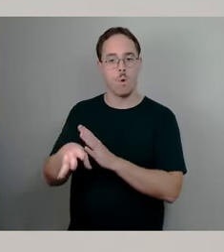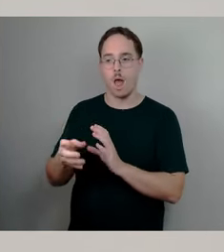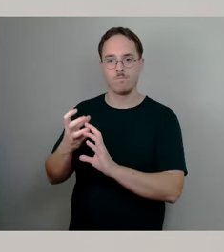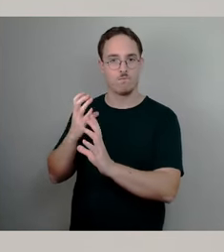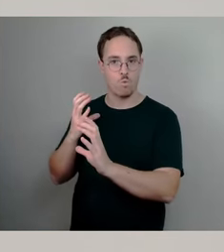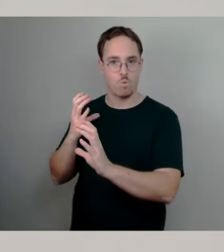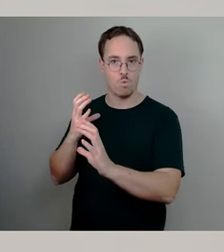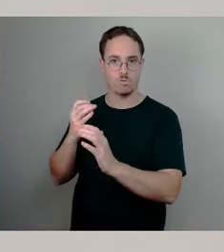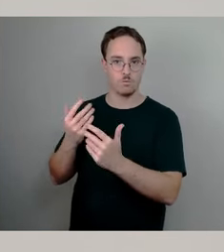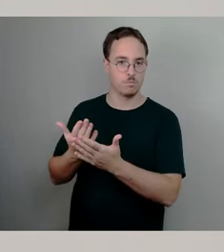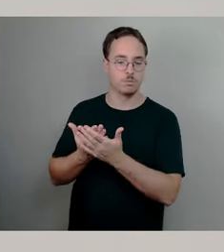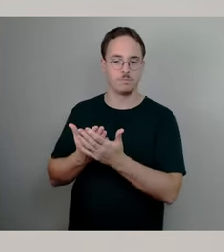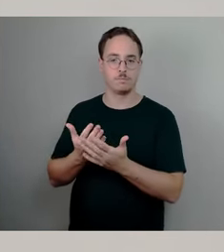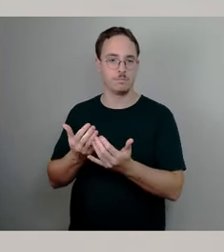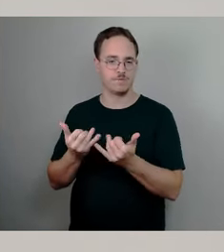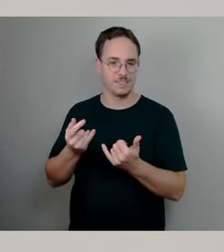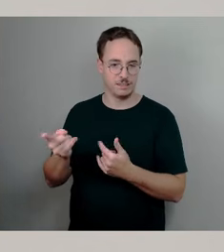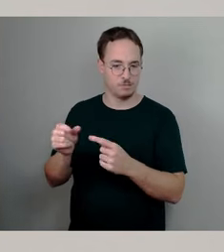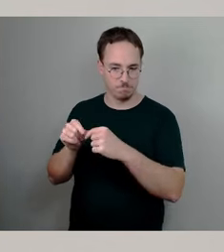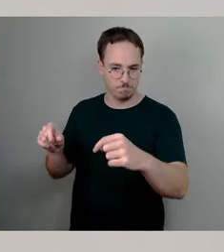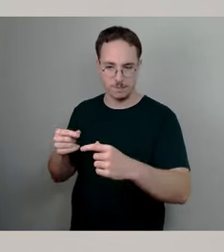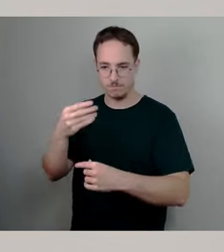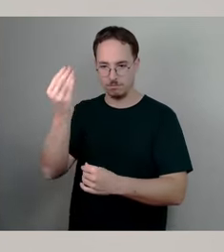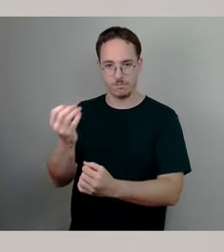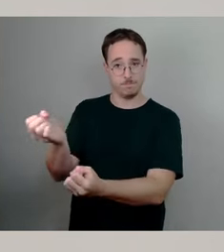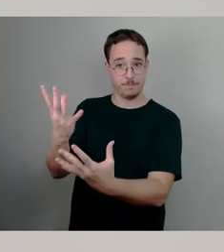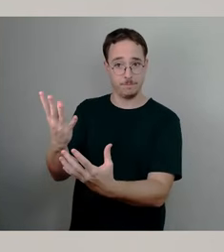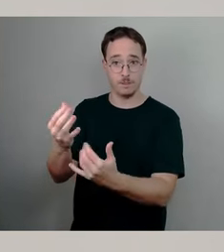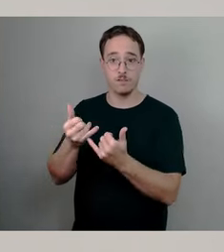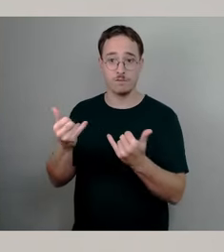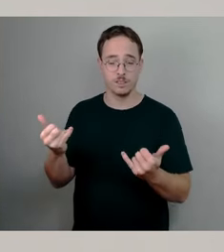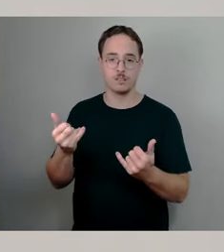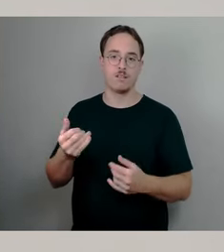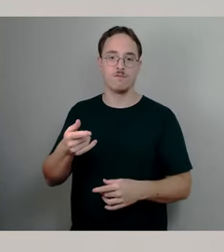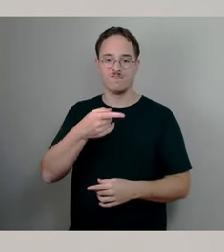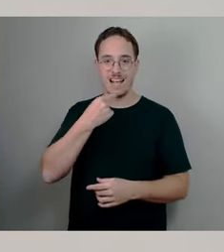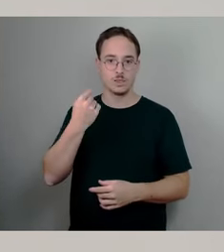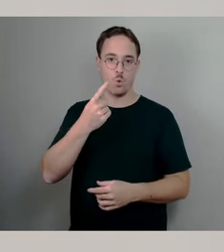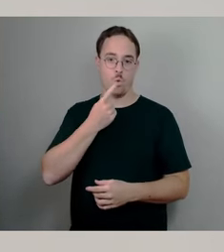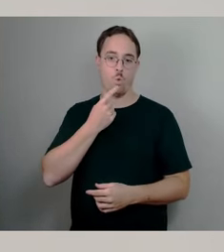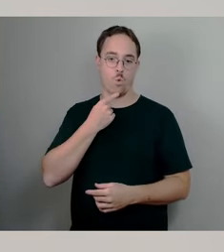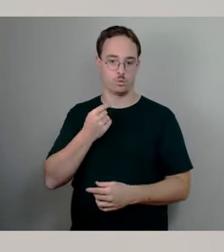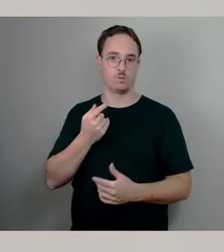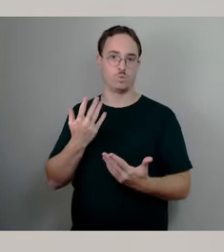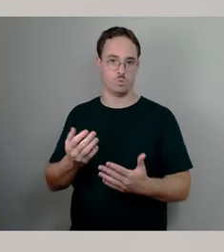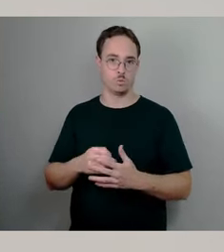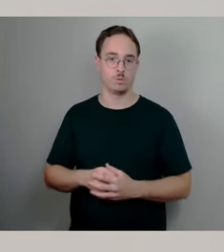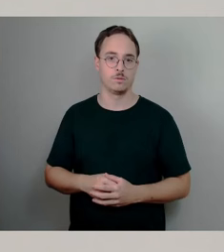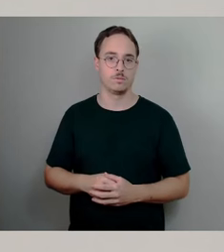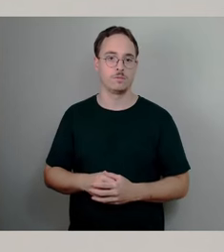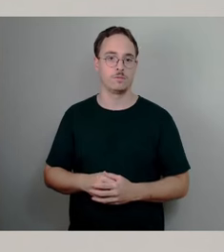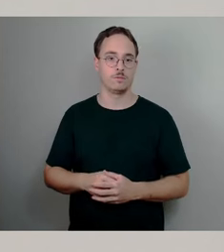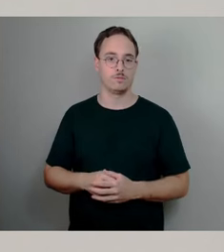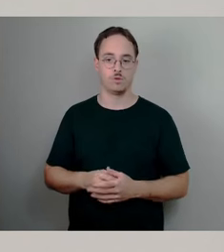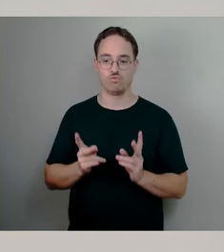-weiße Warn-Einrichtungen gekennzeichnet sind, allen Straßen und Straßenteilen und auf jeder Straßenseite in jeder